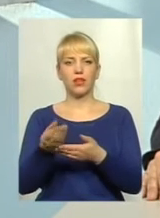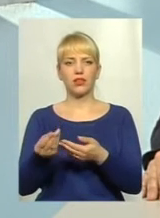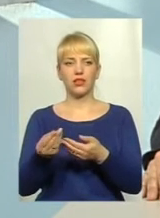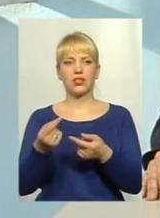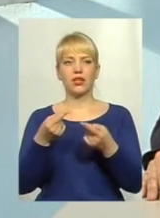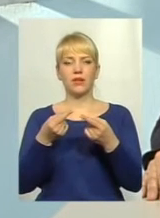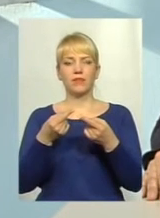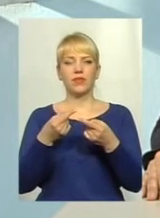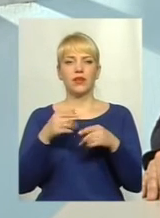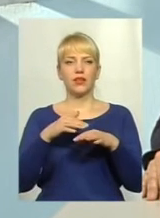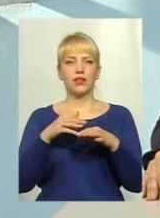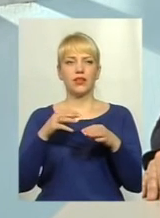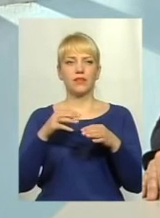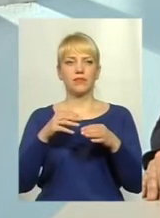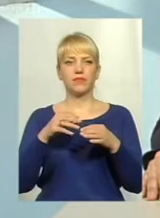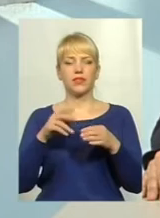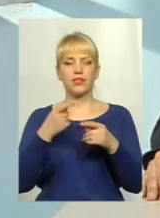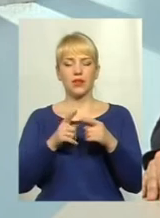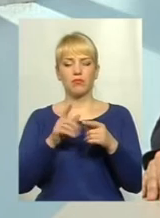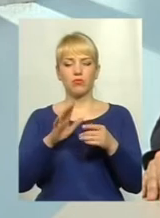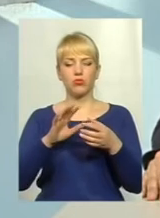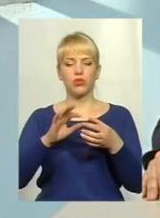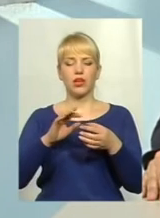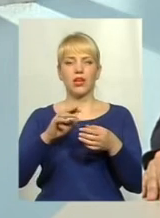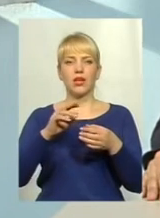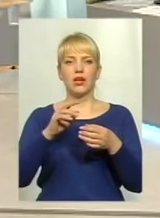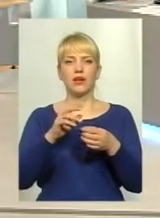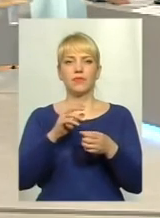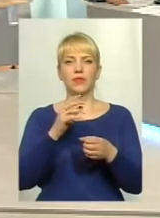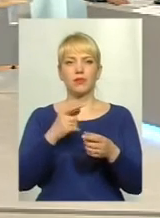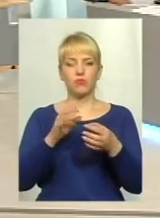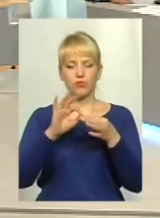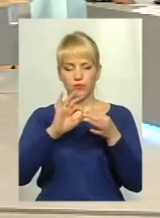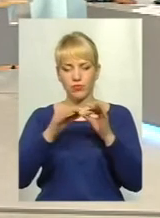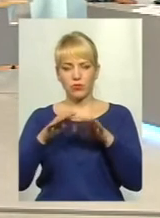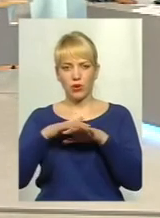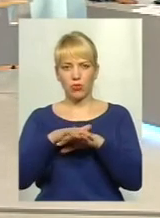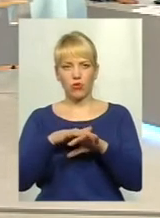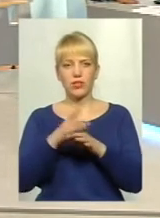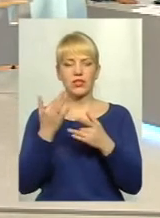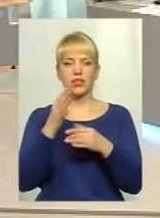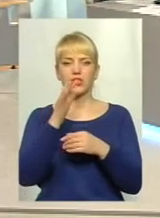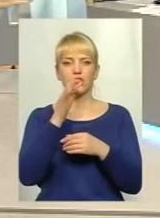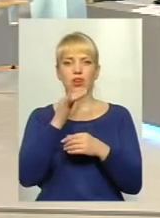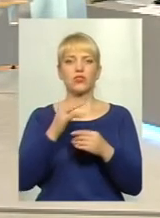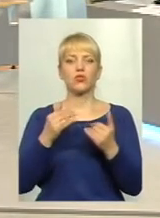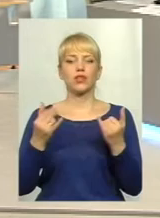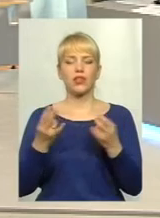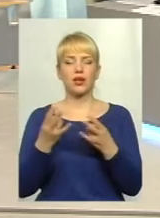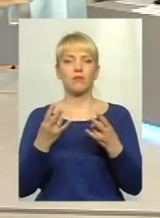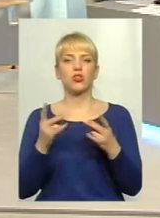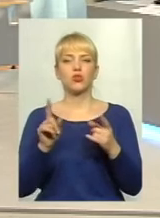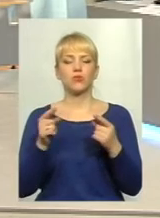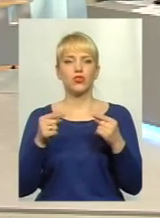розраховано по формулі, по закінченню періоду, коли здійснилося порушення. Скільки часу треба для такої перевірки, аби можна було чітко